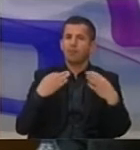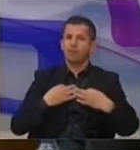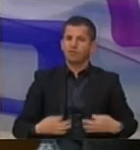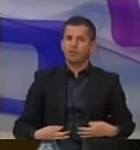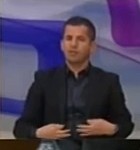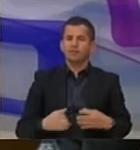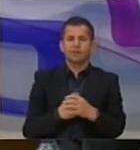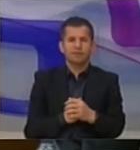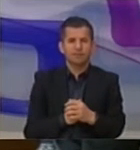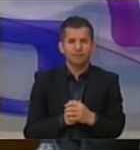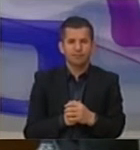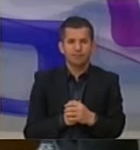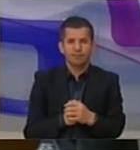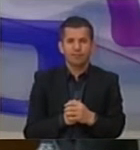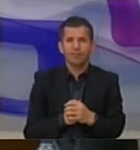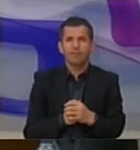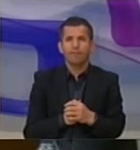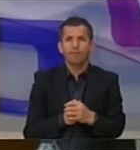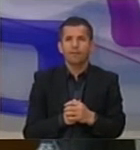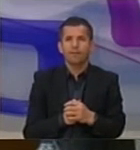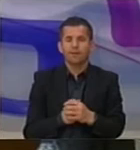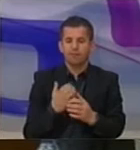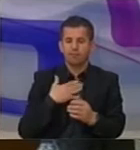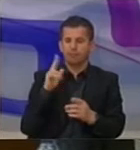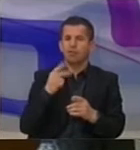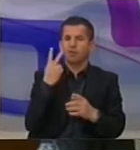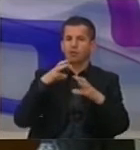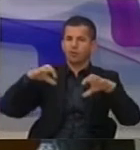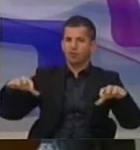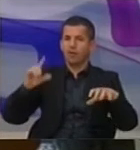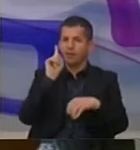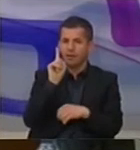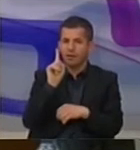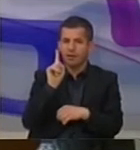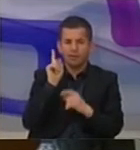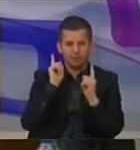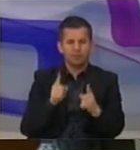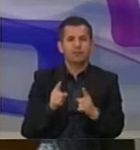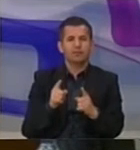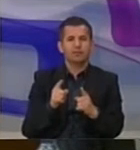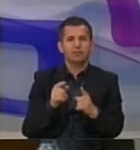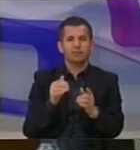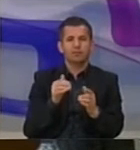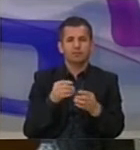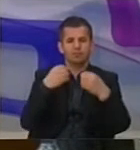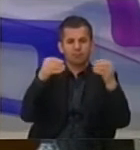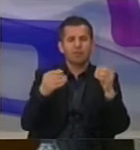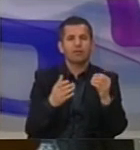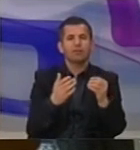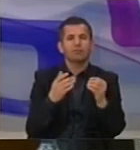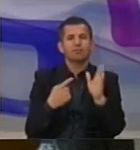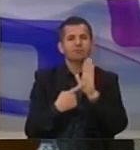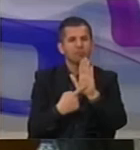pajtohem që këtu jemi pozit-opozit, por natyrisht gjithë shka duhet thënë me argumente,